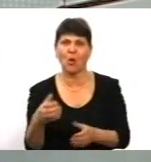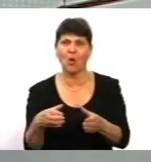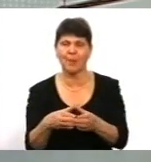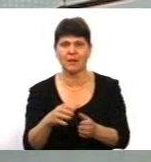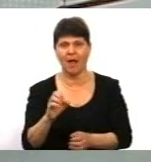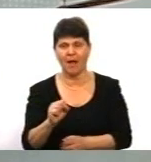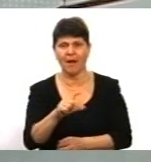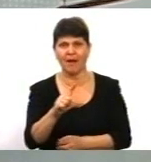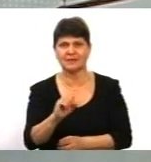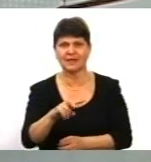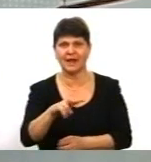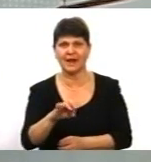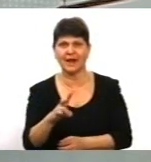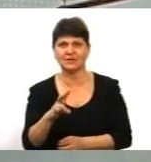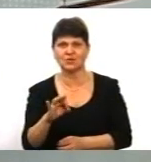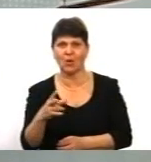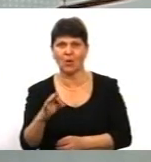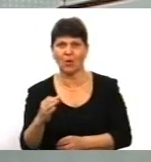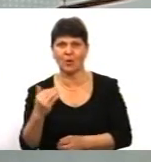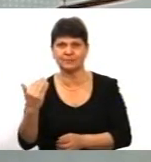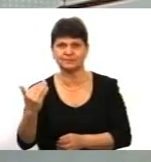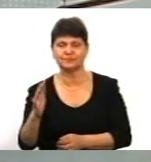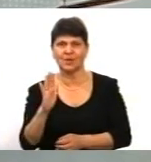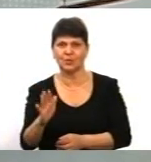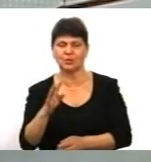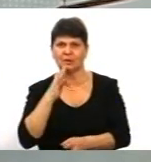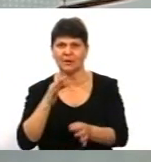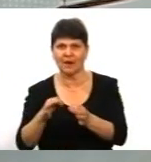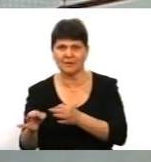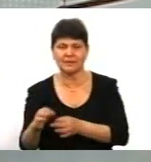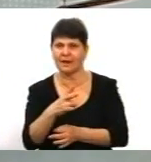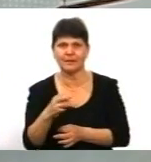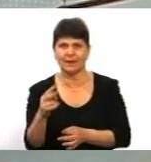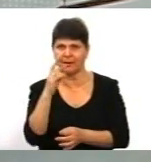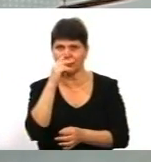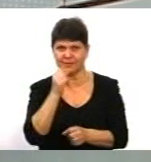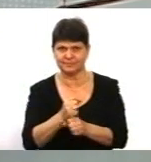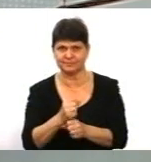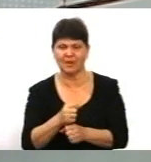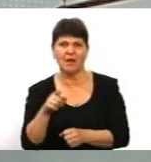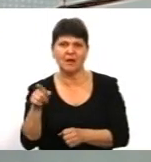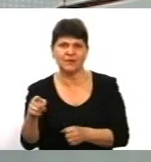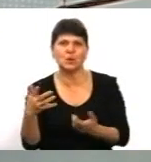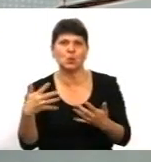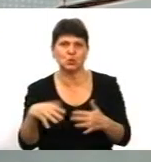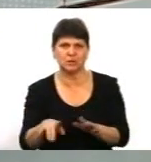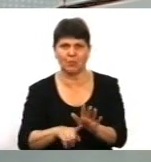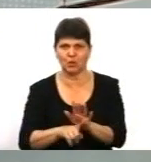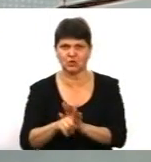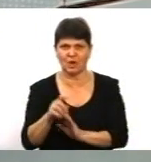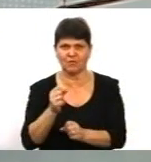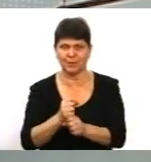будуть радити не припускатися помилок. Мені здається, що він почав вже припускатися помилок з цими